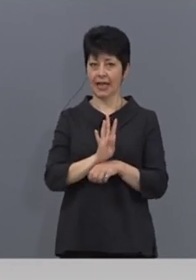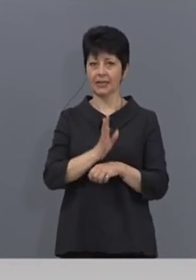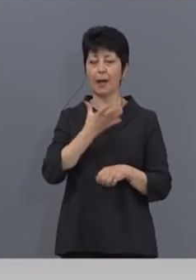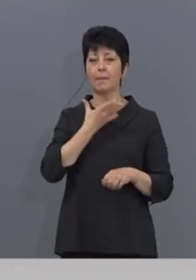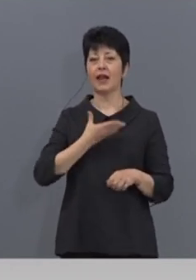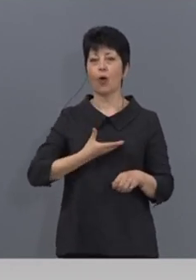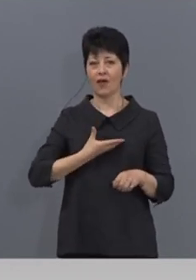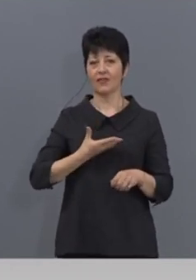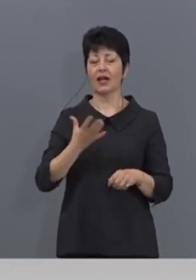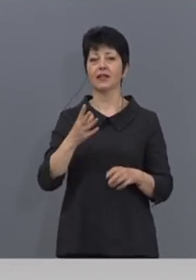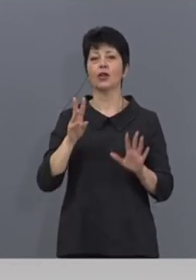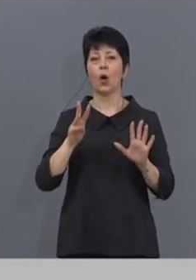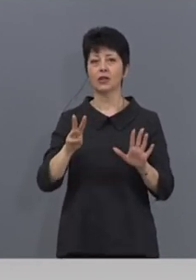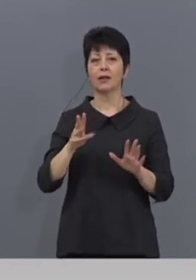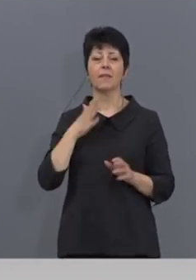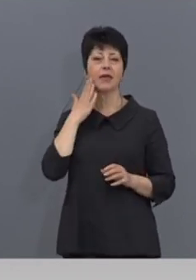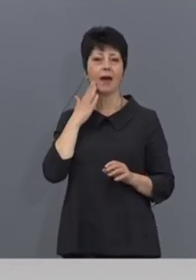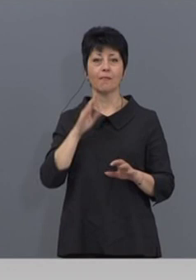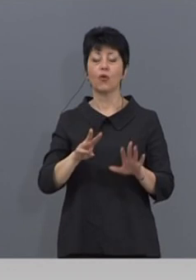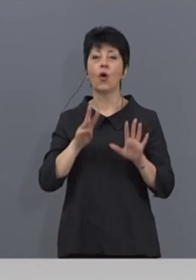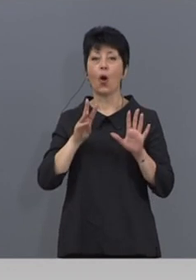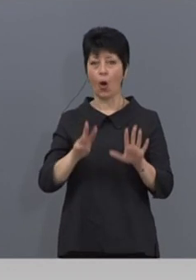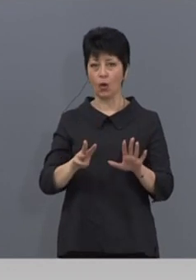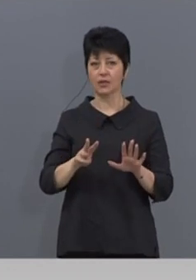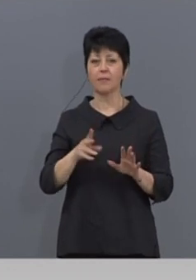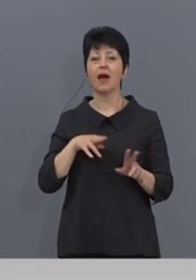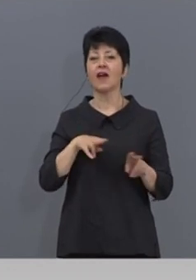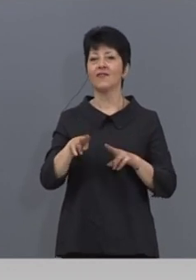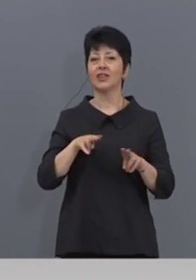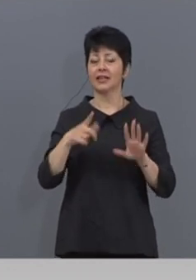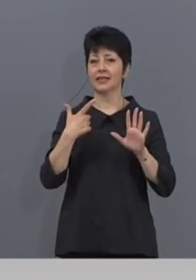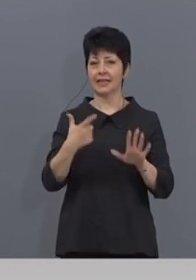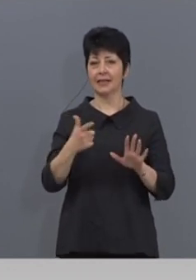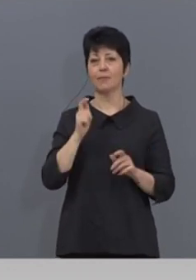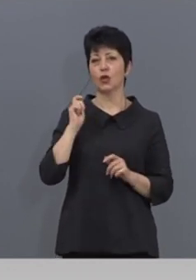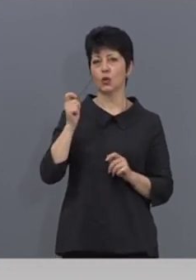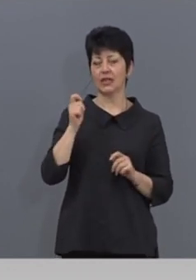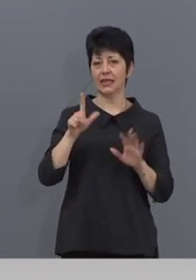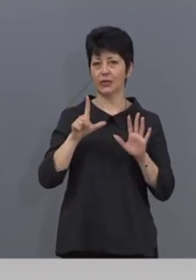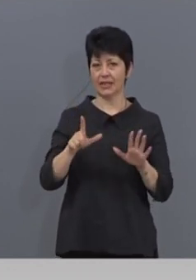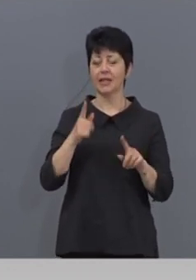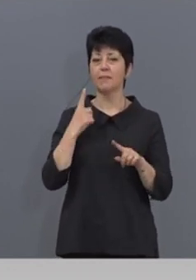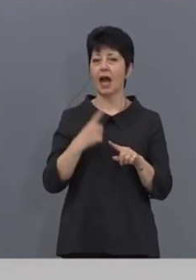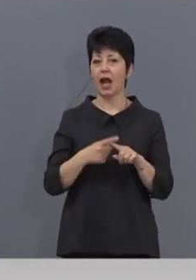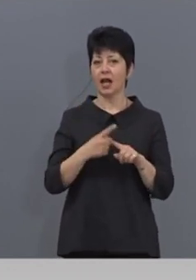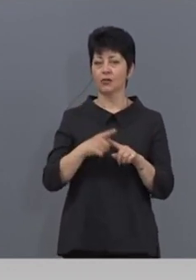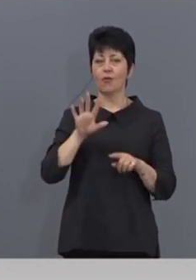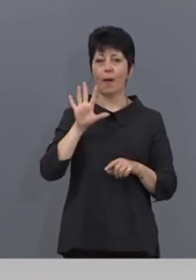Благоевград 8, Ямбол 8, Видин 7, Кюстин Дил 7, Хасково 5,